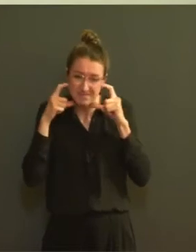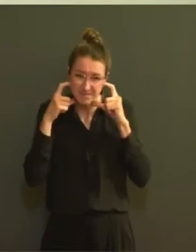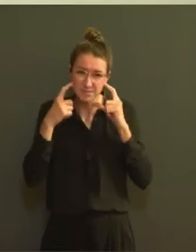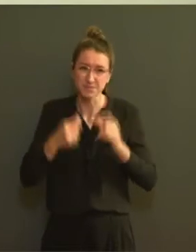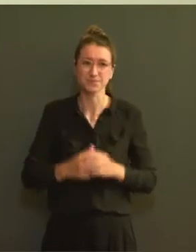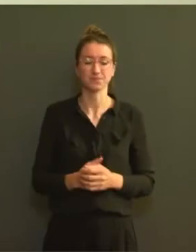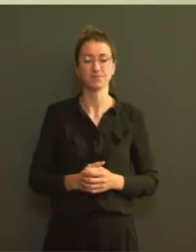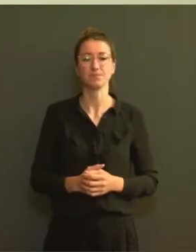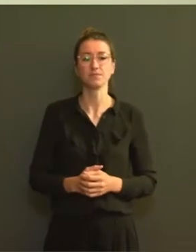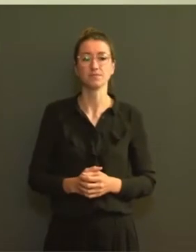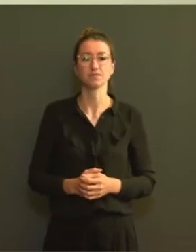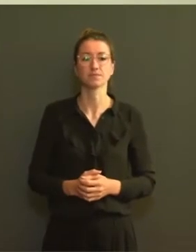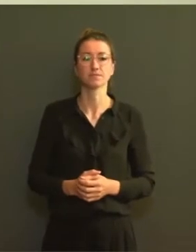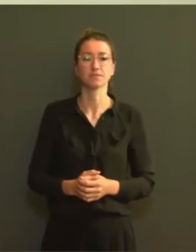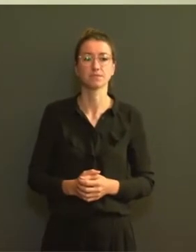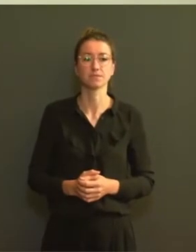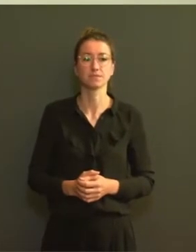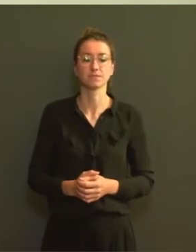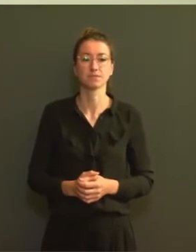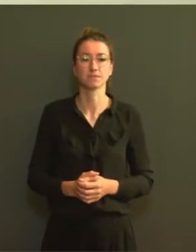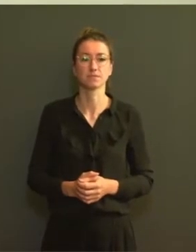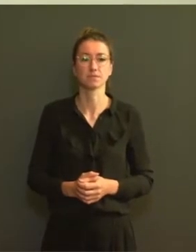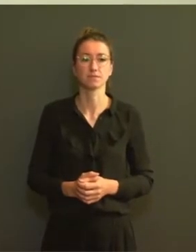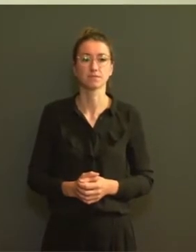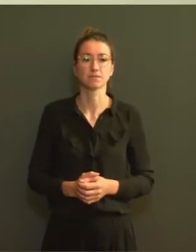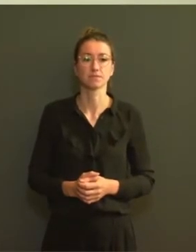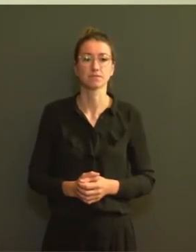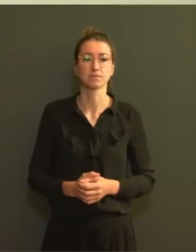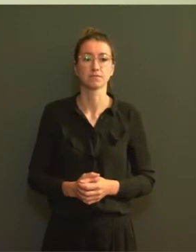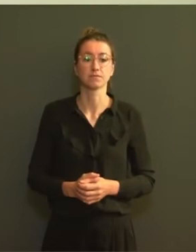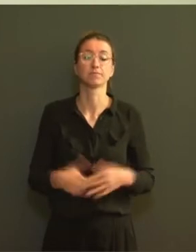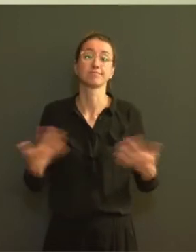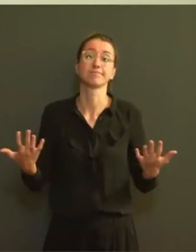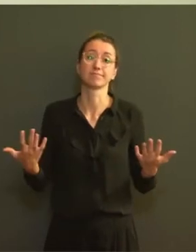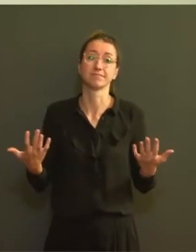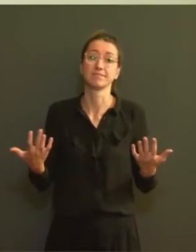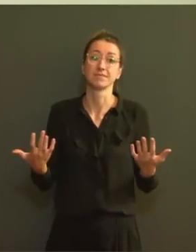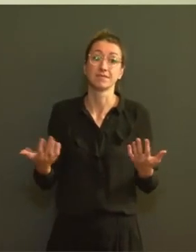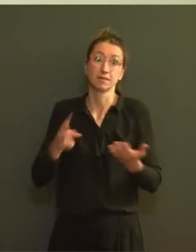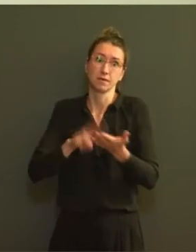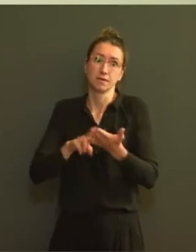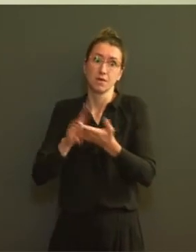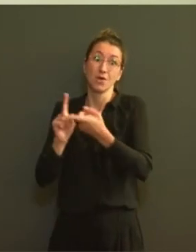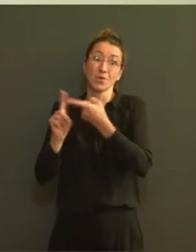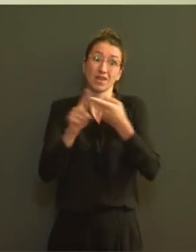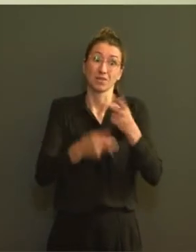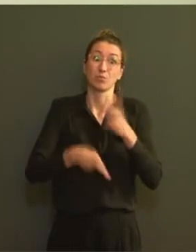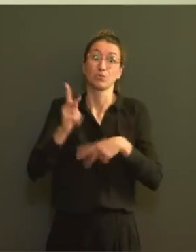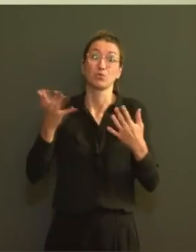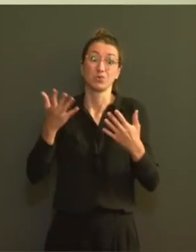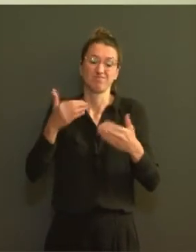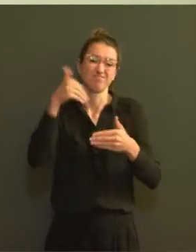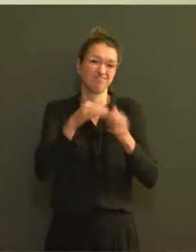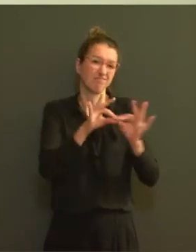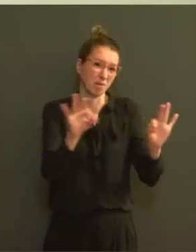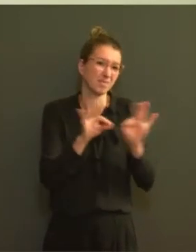Mais effectivement, la plupart des contacts se font quand même dans les familles. Des contacts sont très étroits